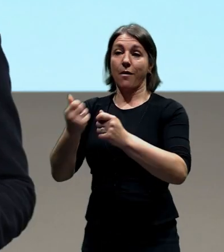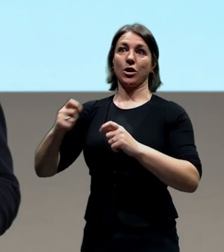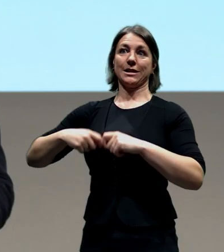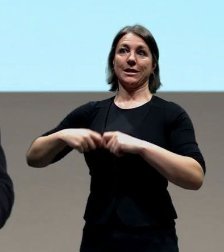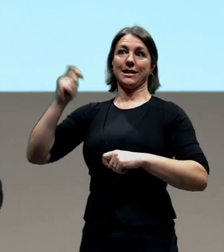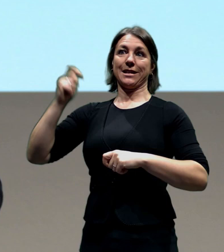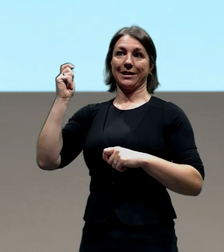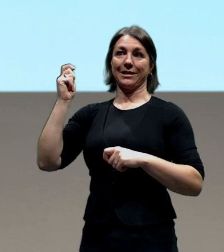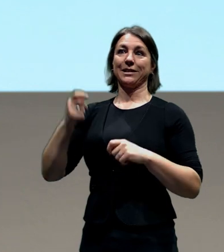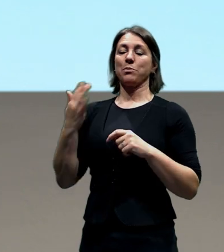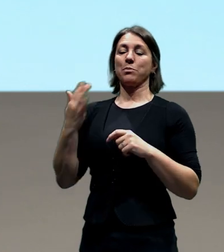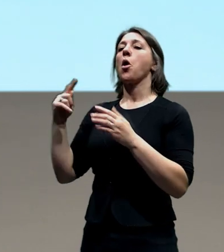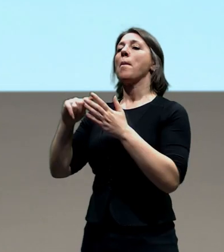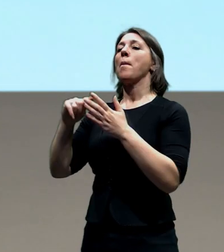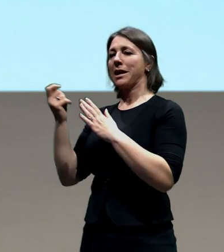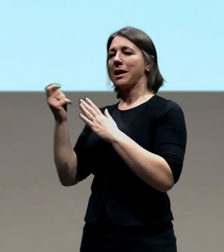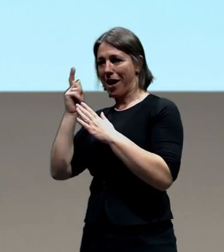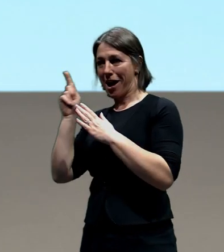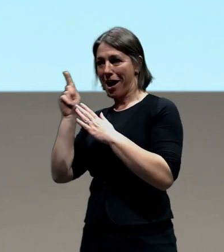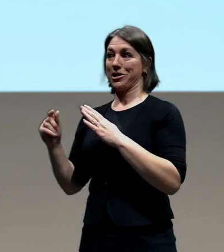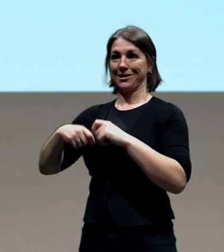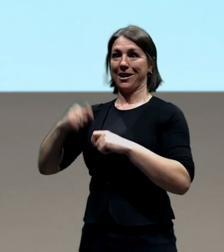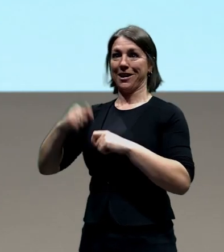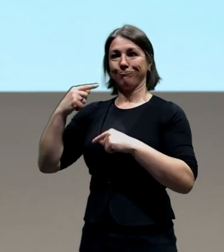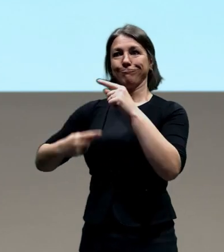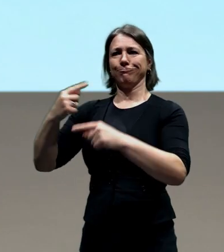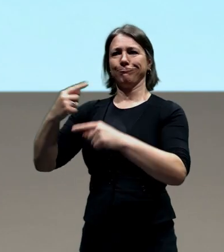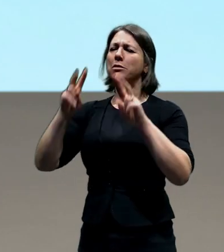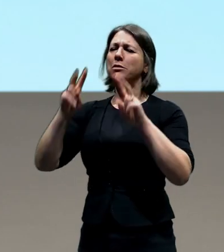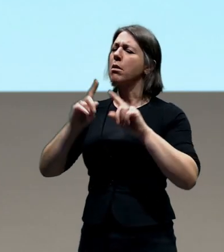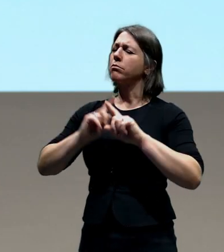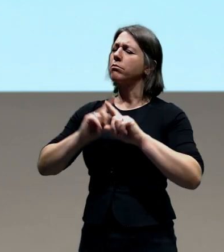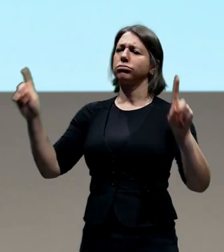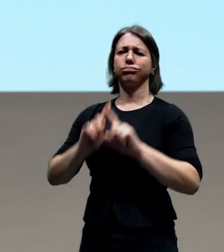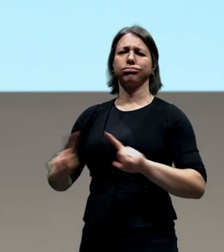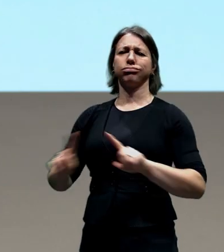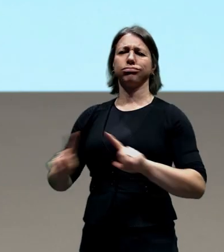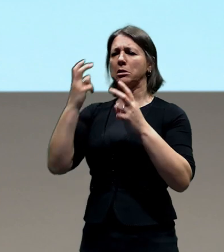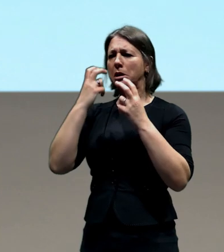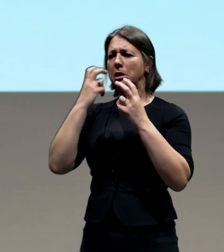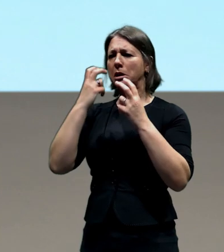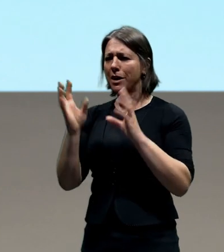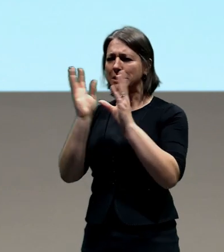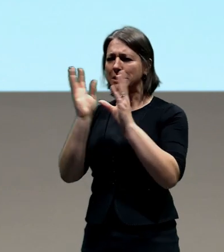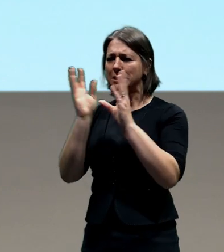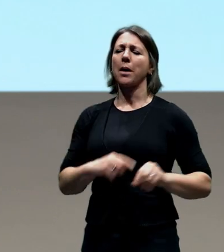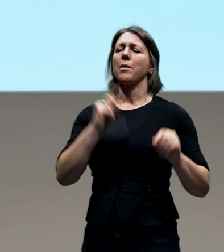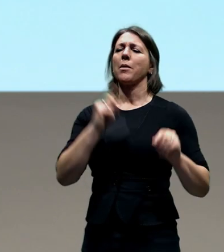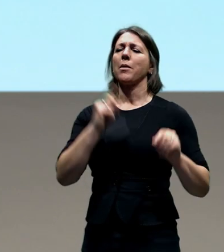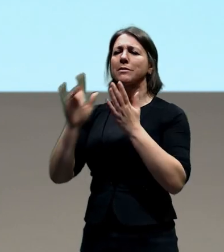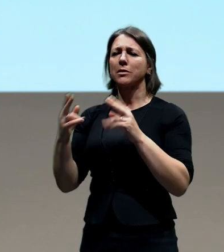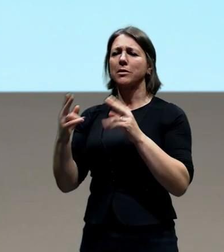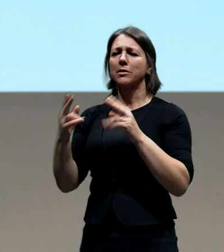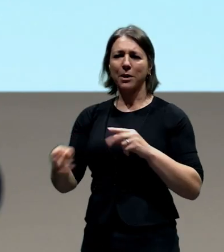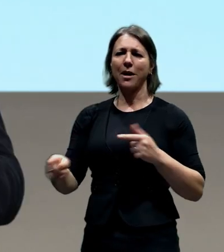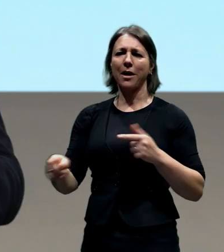přinášejí. Už jsme se tady věnovali mnoha tématům. Už jsme se tady věnovali tramvajím, věnovali jsme se Václavskému náměstí,